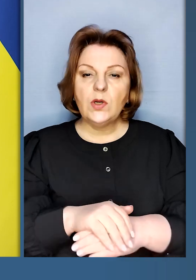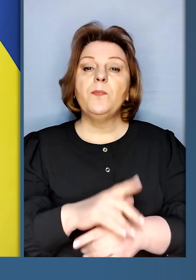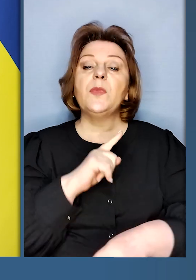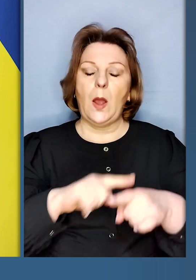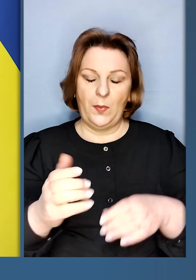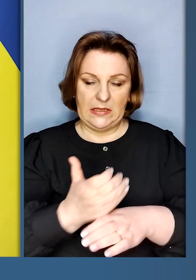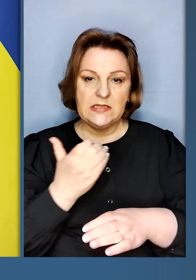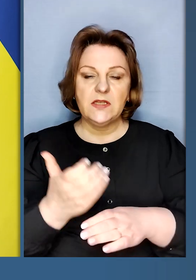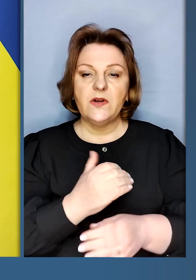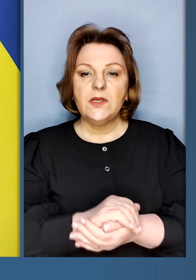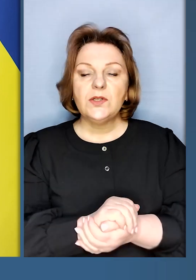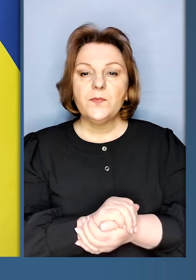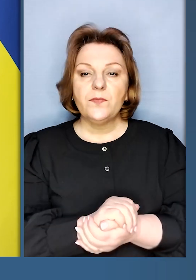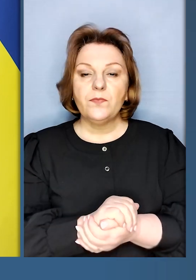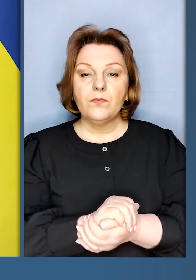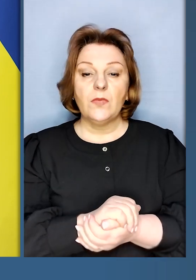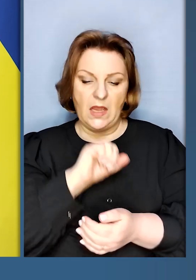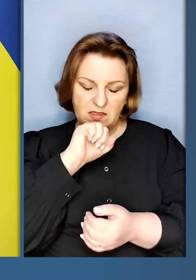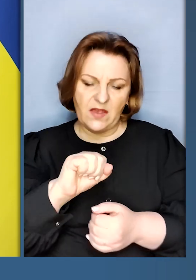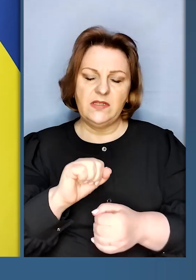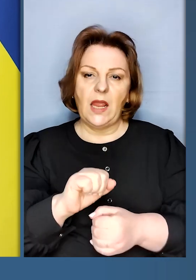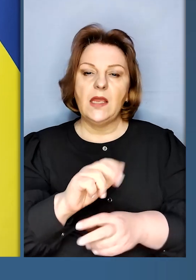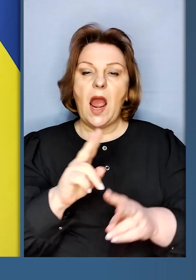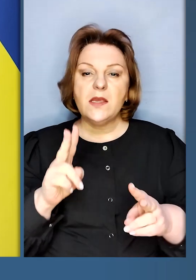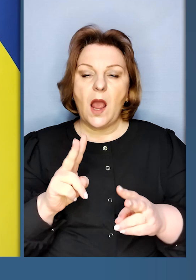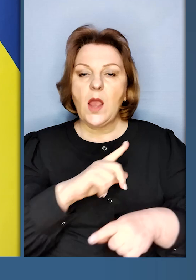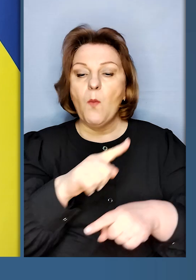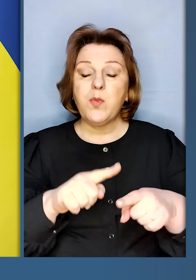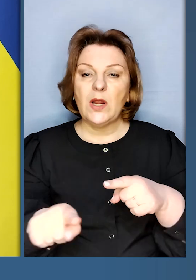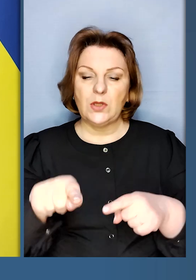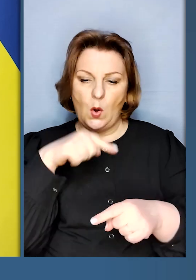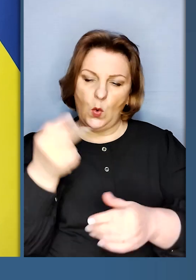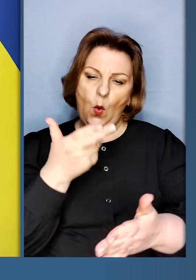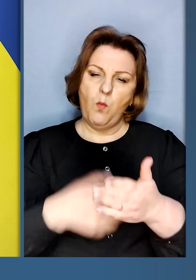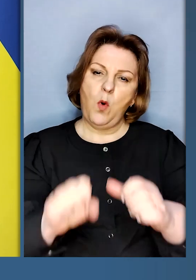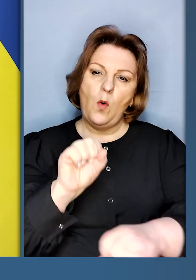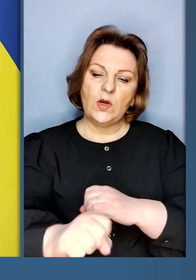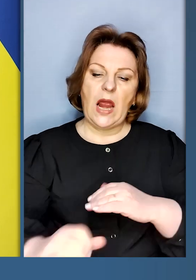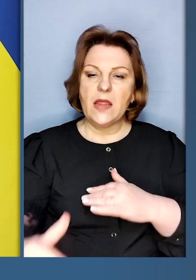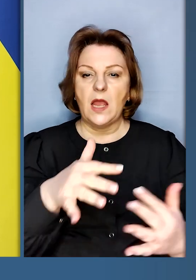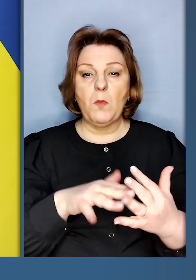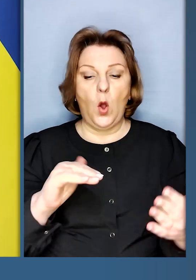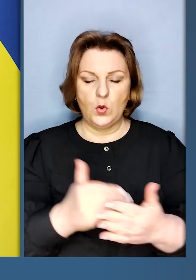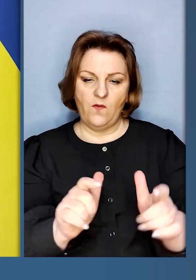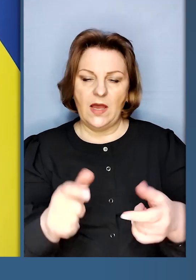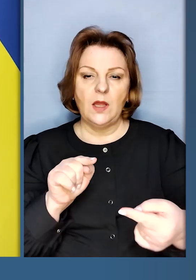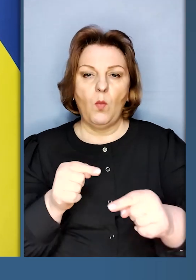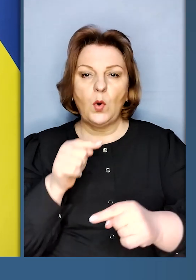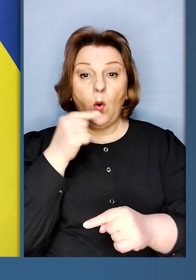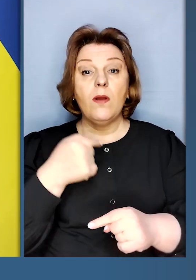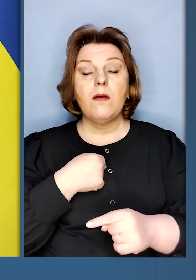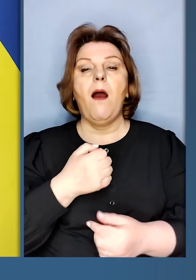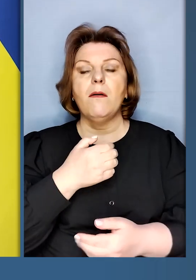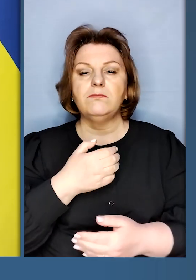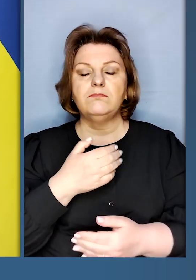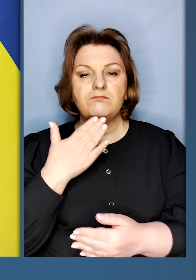пришвидшення, завдяки якій пришвидшення російської поразки на полі бою і нових санкцій проти Росії. І